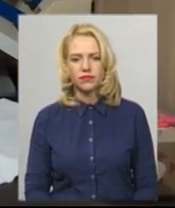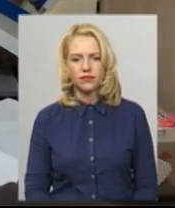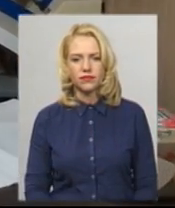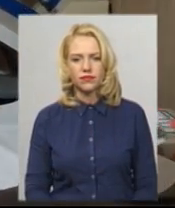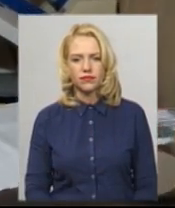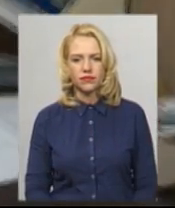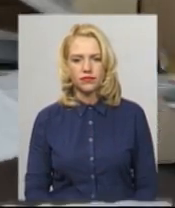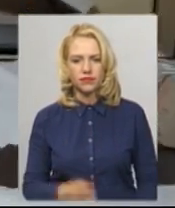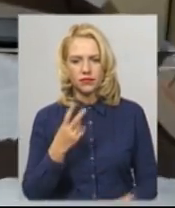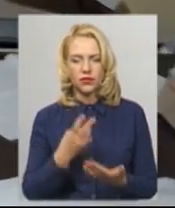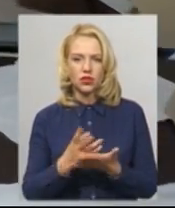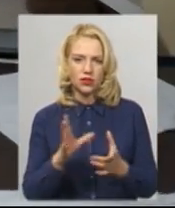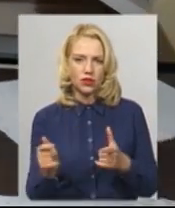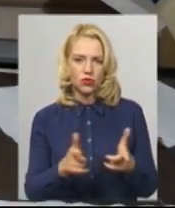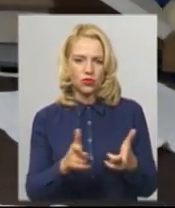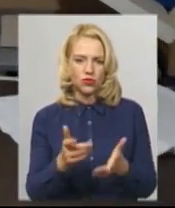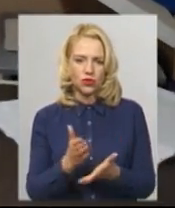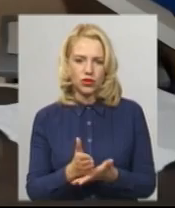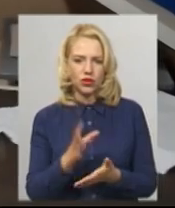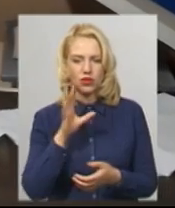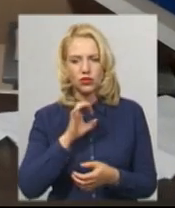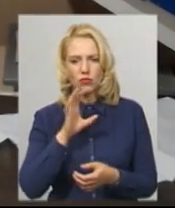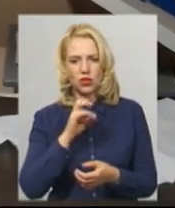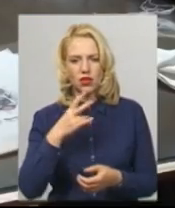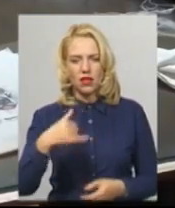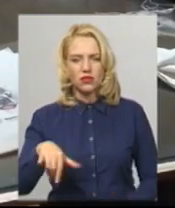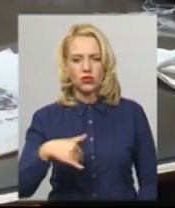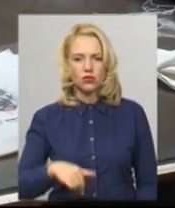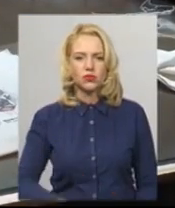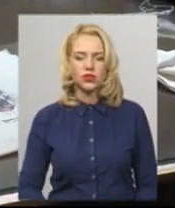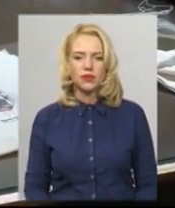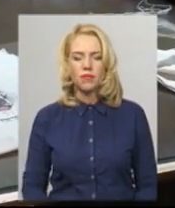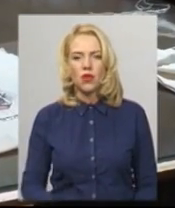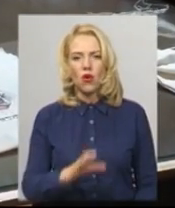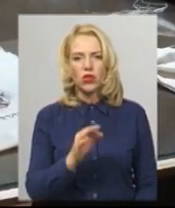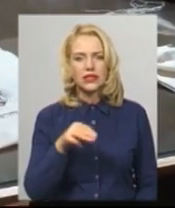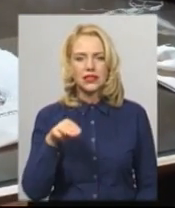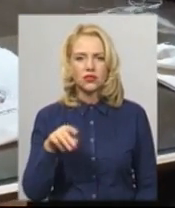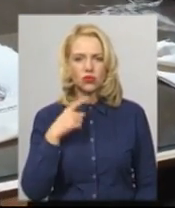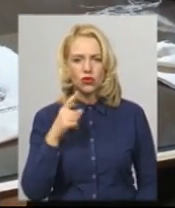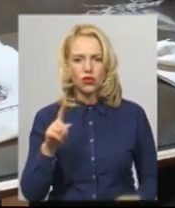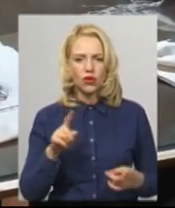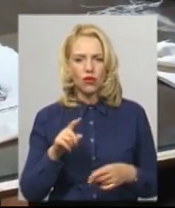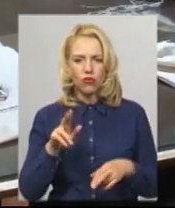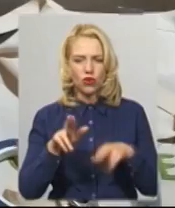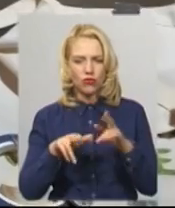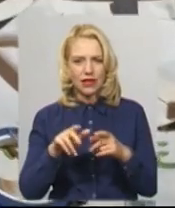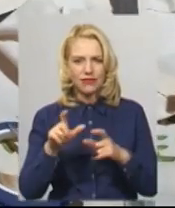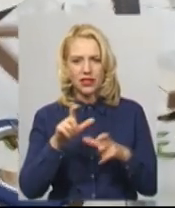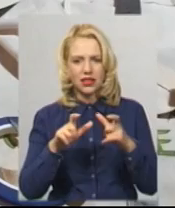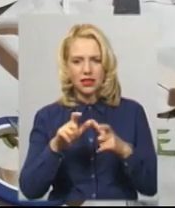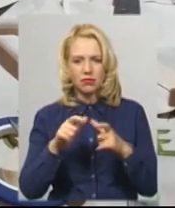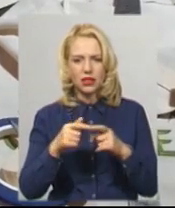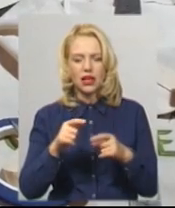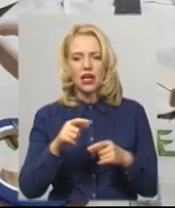Вуаля, і собачки на сумочці. Олексій Терновий додає, пігмент фарби вступає в хімічну реакцію з